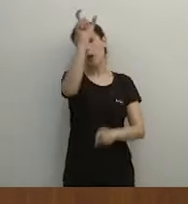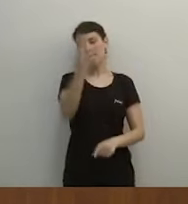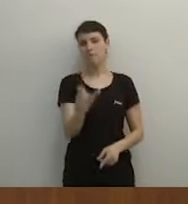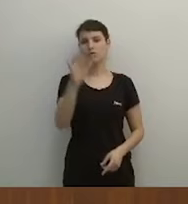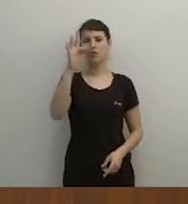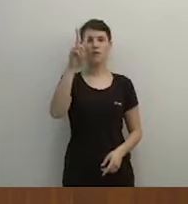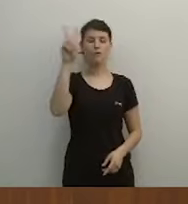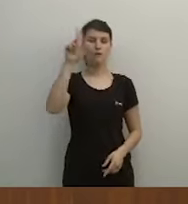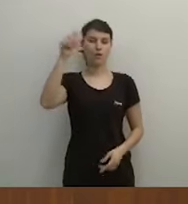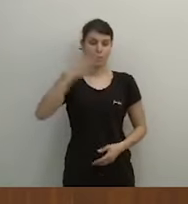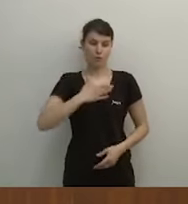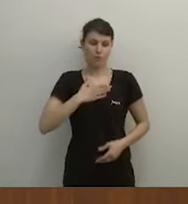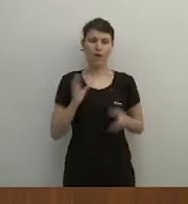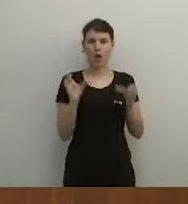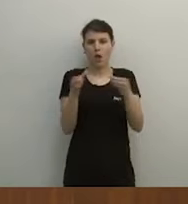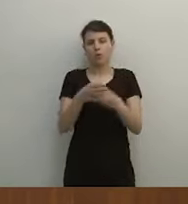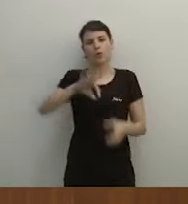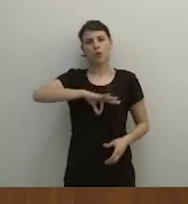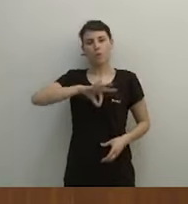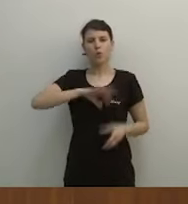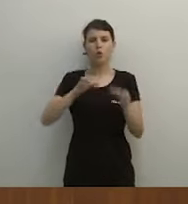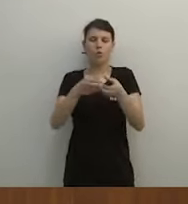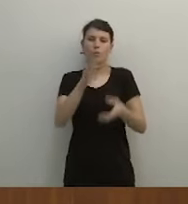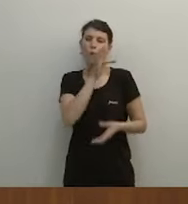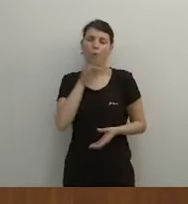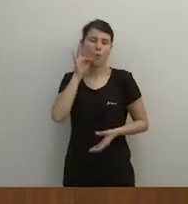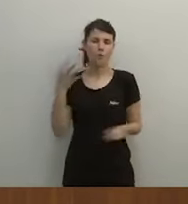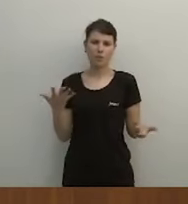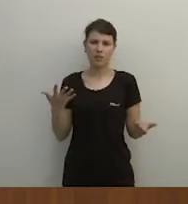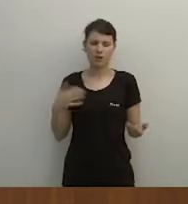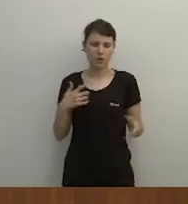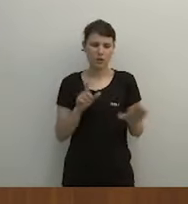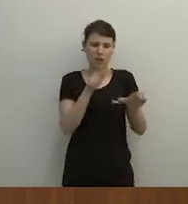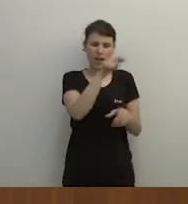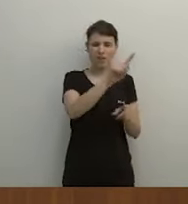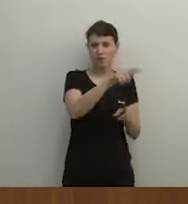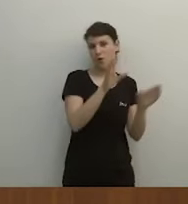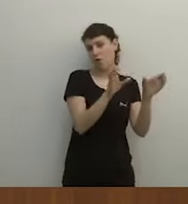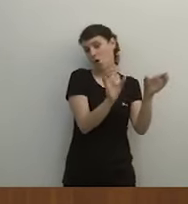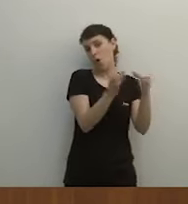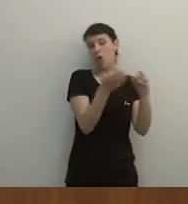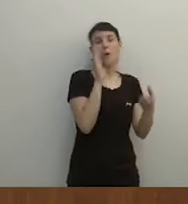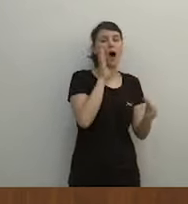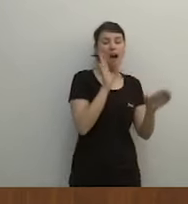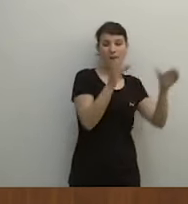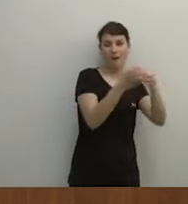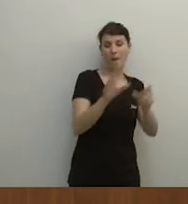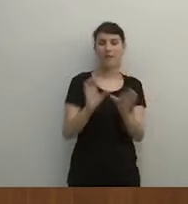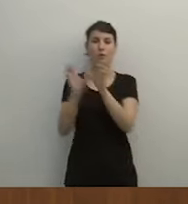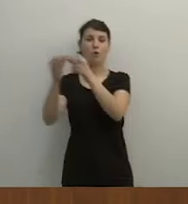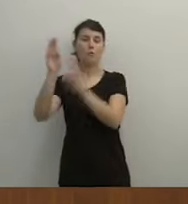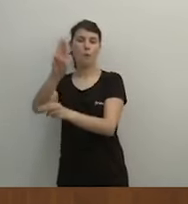los diputados de compromís. Això, sumat a una campanya vergonyosa del Partit Popular i els seus mitjans afins,